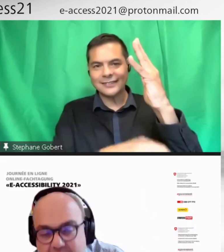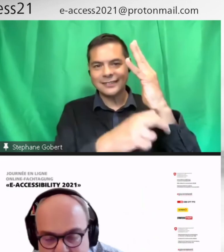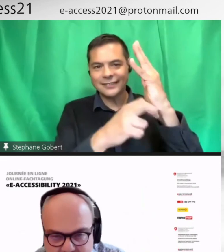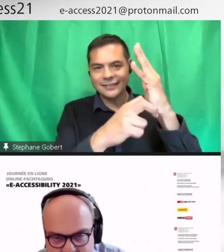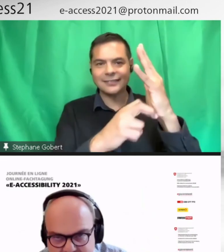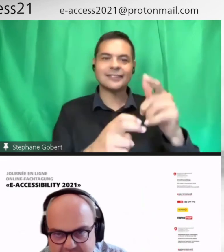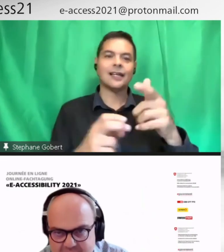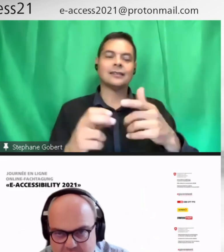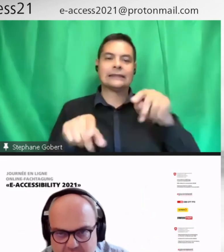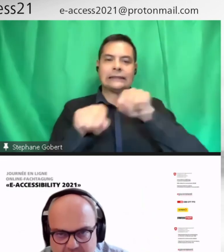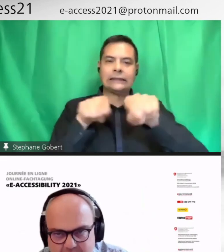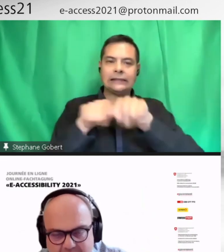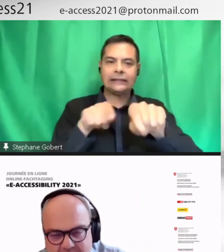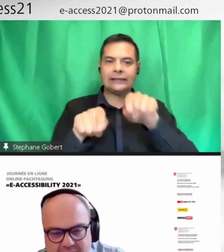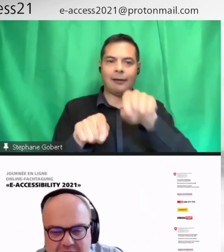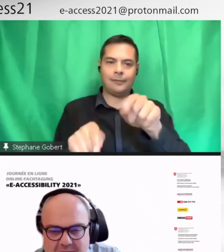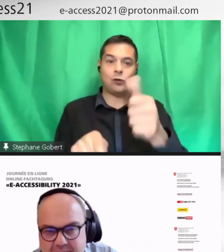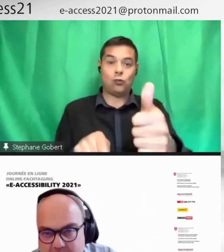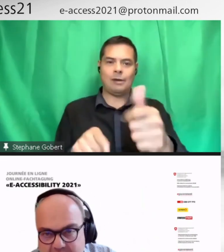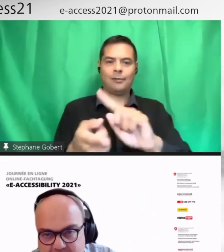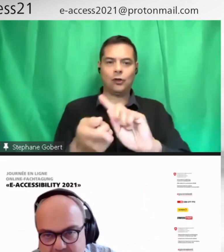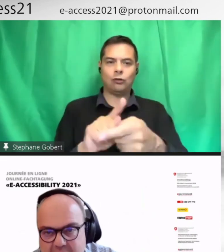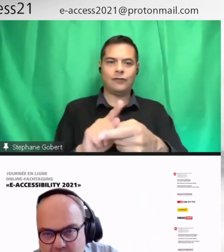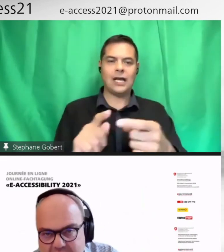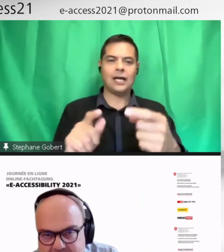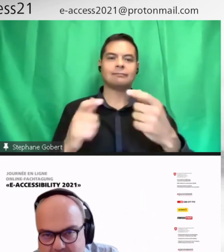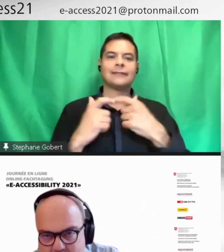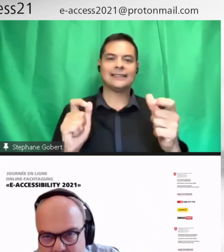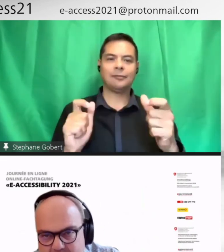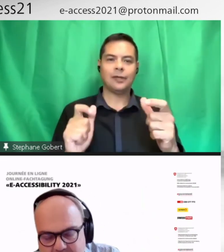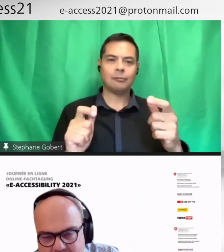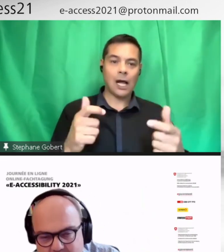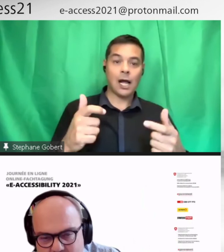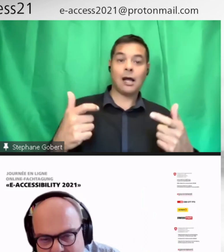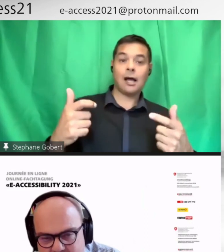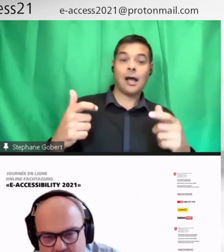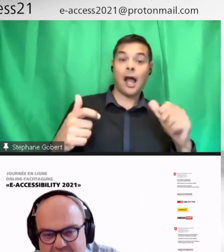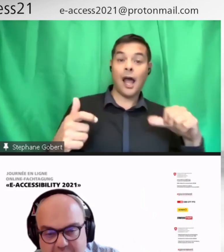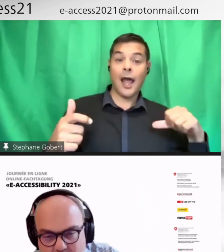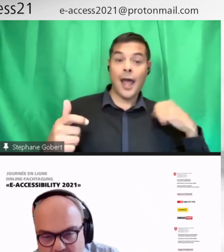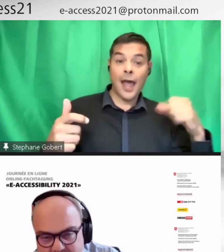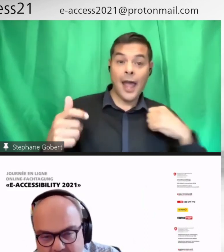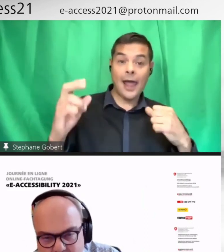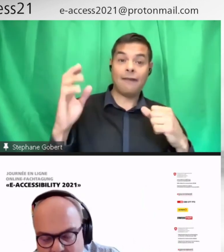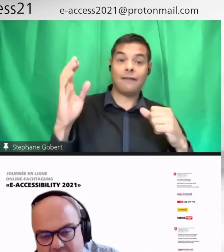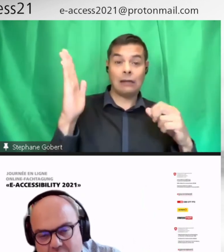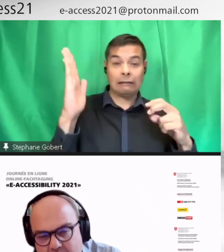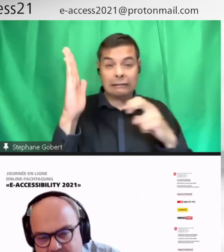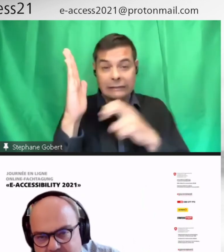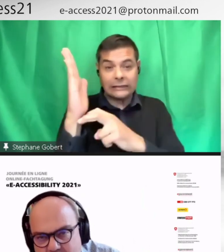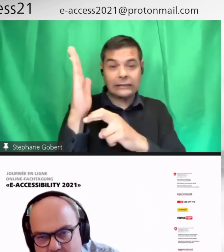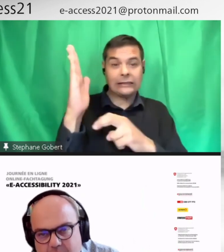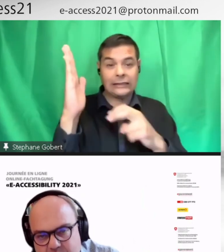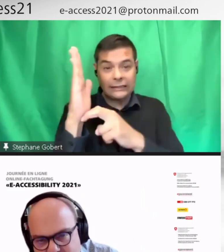accessible. Ce n pas que l'élève qui doit s'adapter au système, l'élève qui des besoins particuliers, respectivement tous les élèves, mais qu crée des